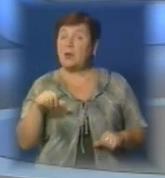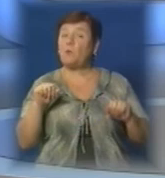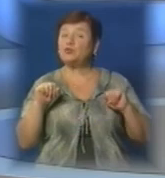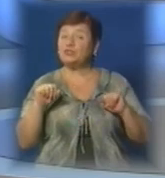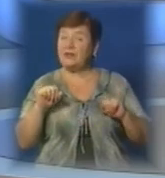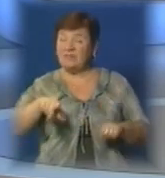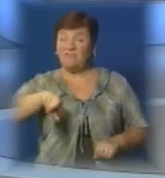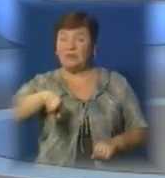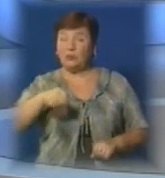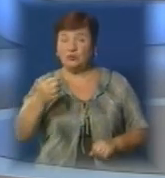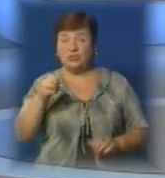відключення електроенергії.